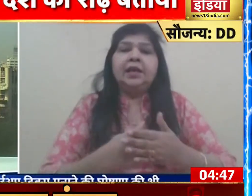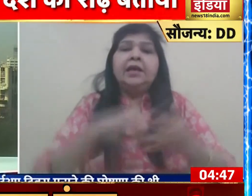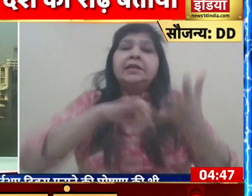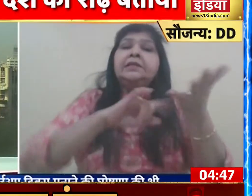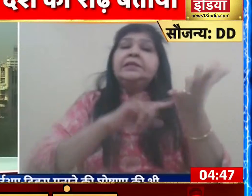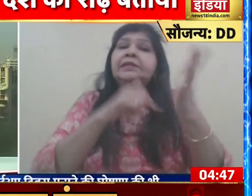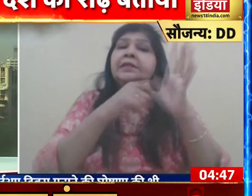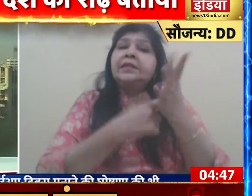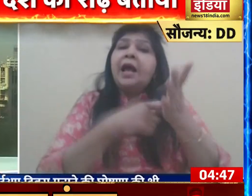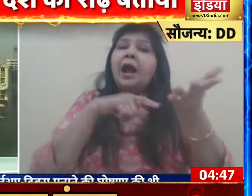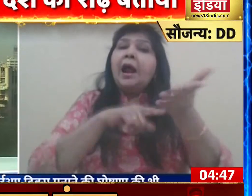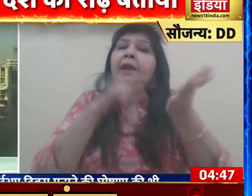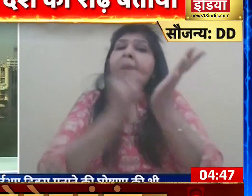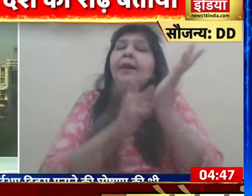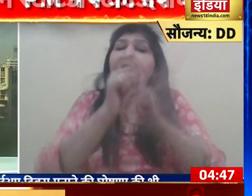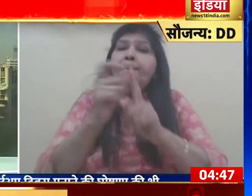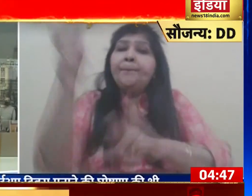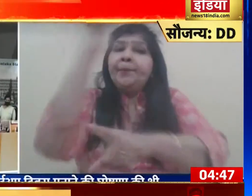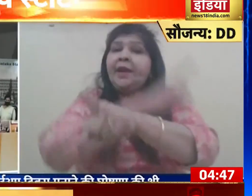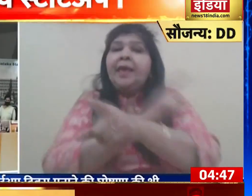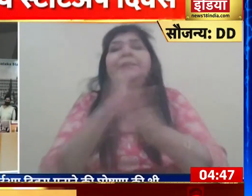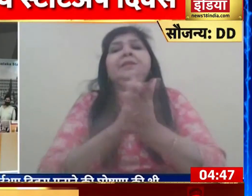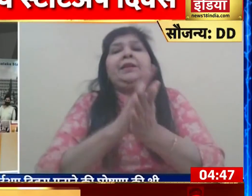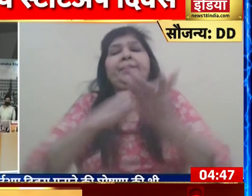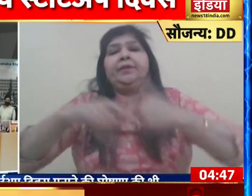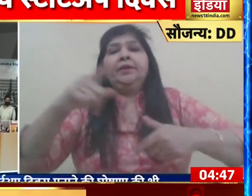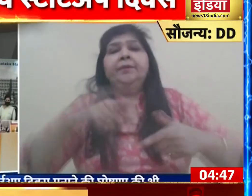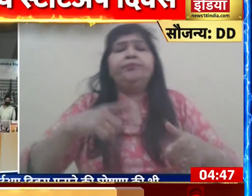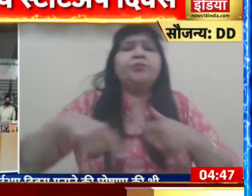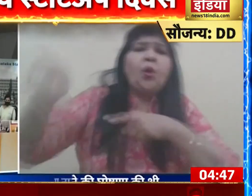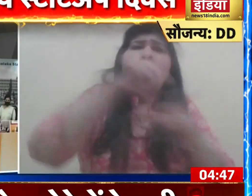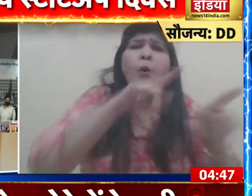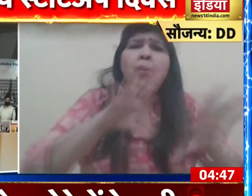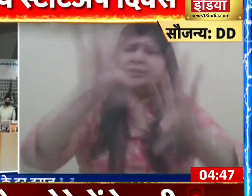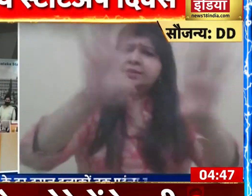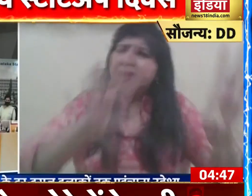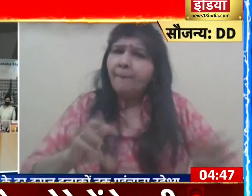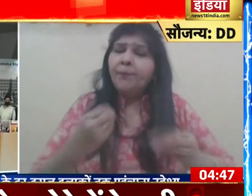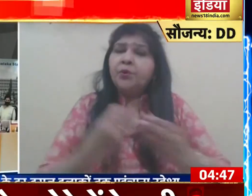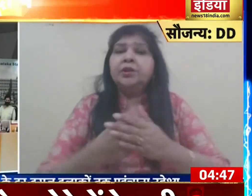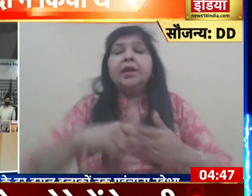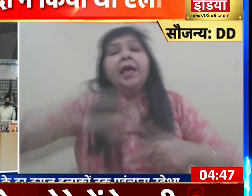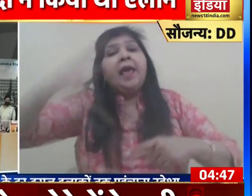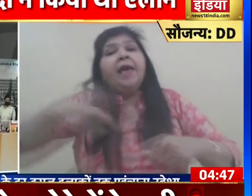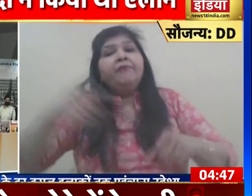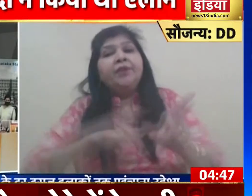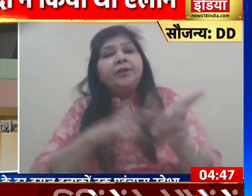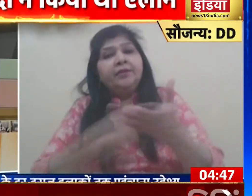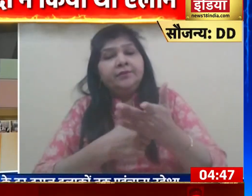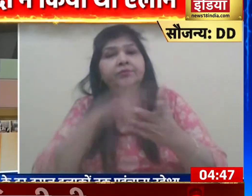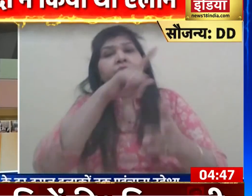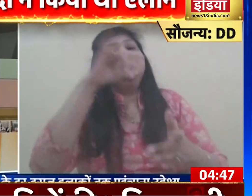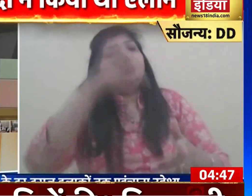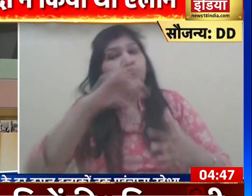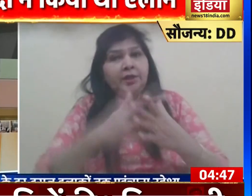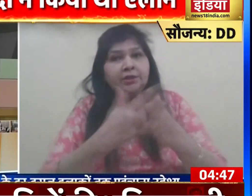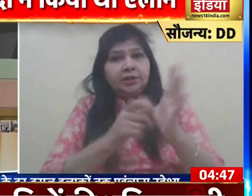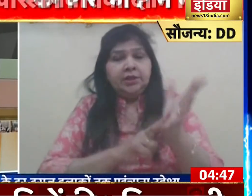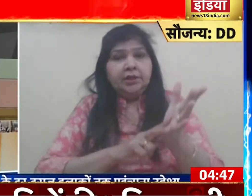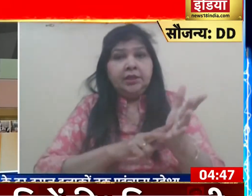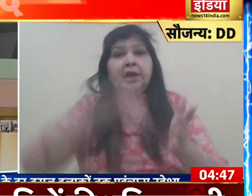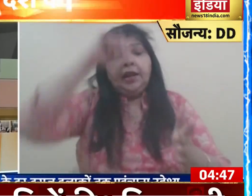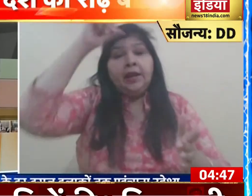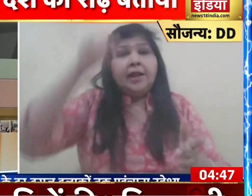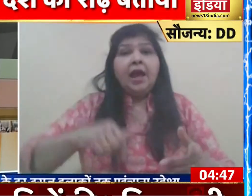स्टार्टप की संस्कृती देश के दूर दराज क्षेत्रों तक पहुंचे इसलिए हर साल सोलह जन्वरी को राश्ट्रिय स्टार्टप दिवस